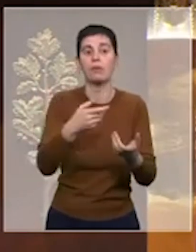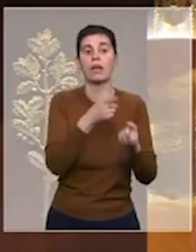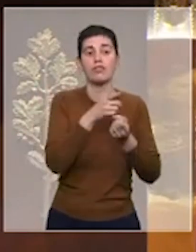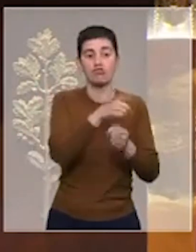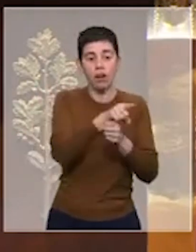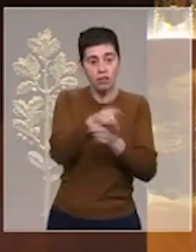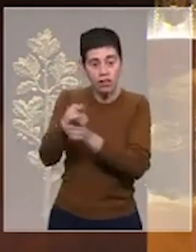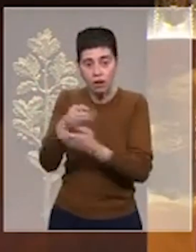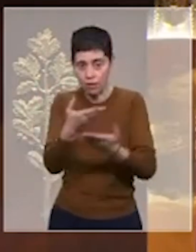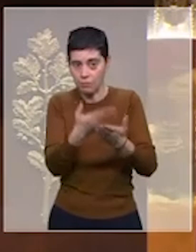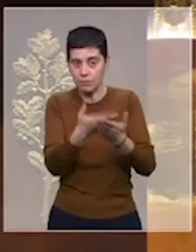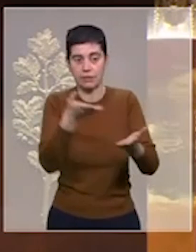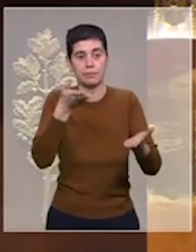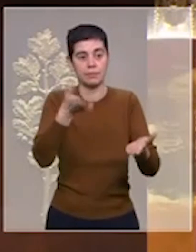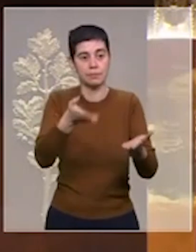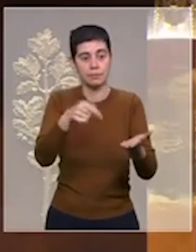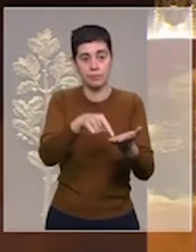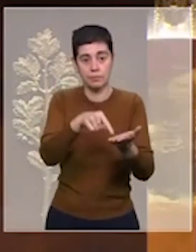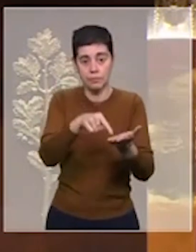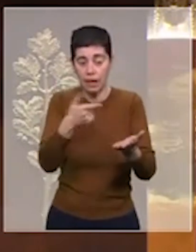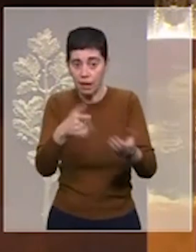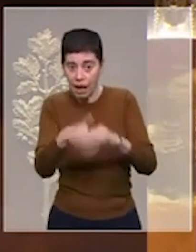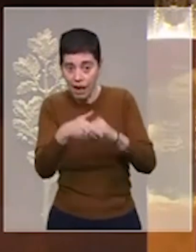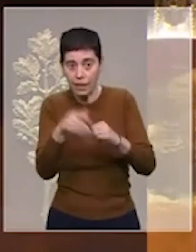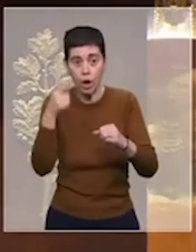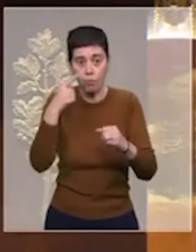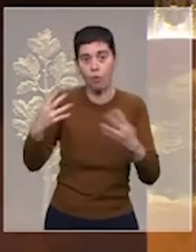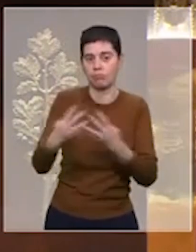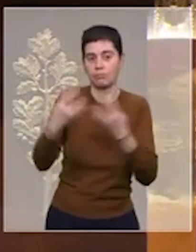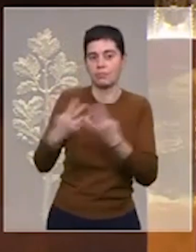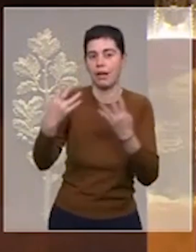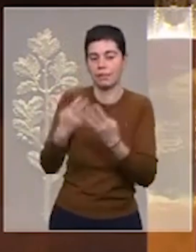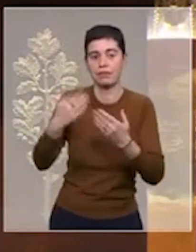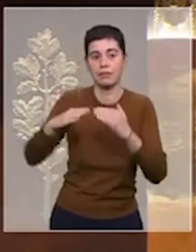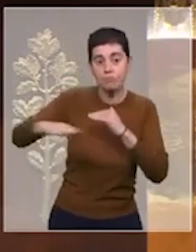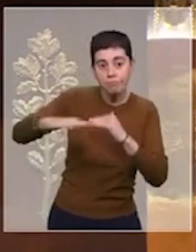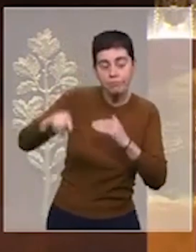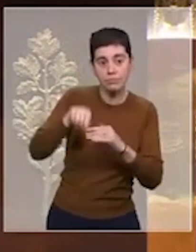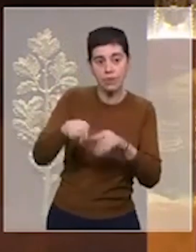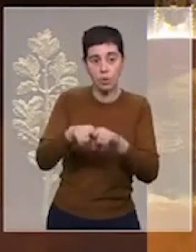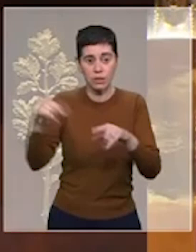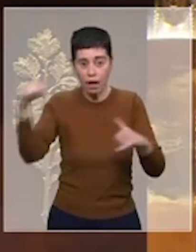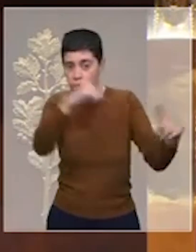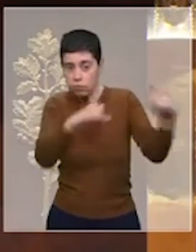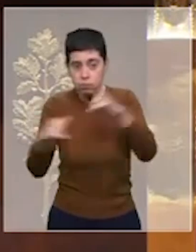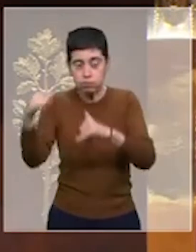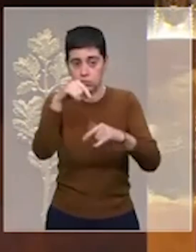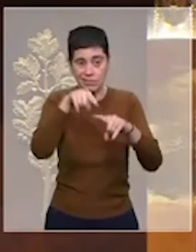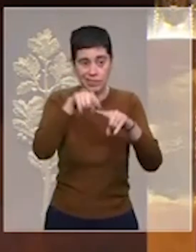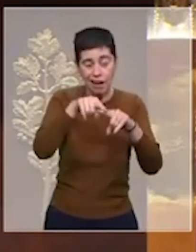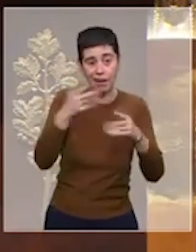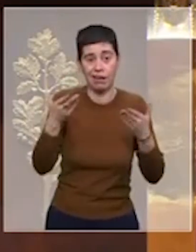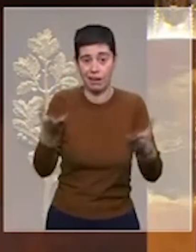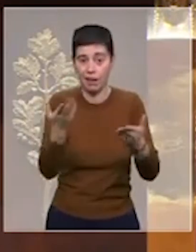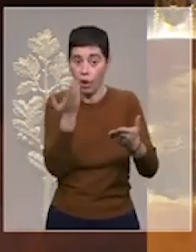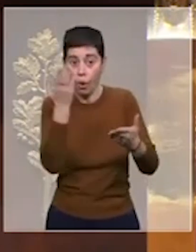qui nous renforceront au sol, mais également les Mirages et les Rafales qui, ensemble, avec